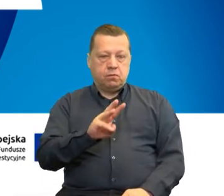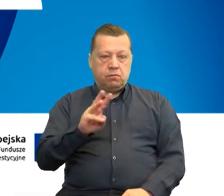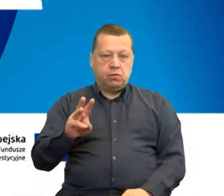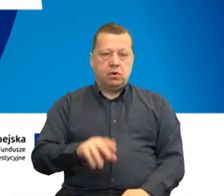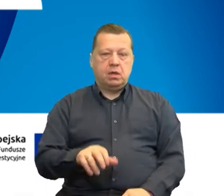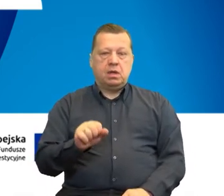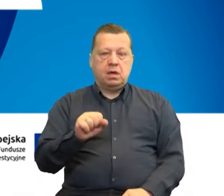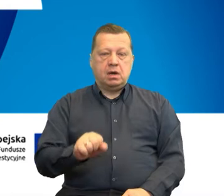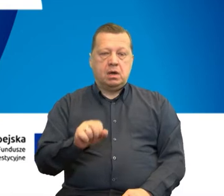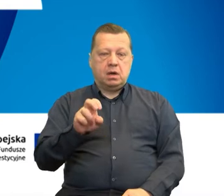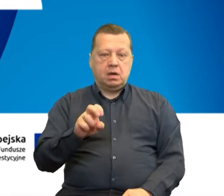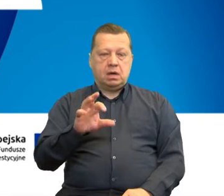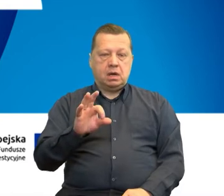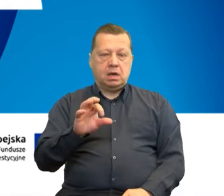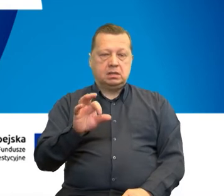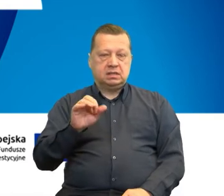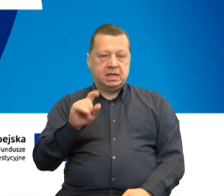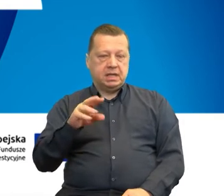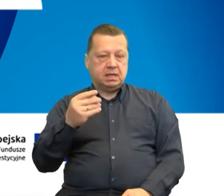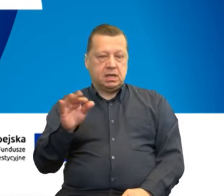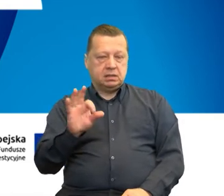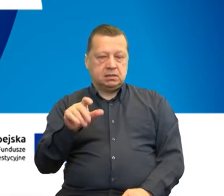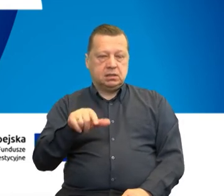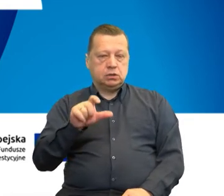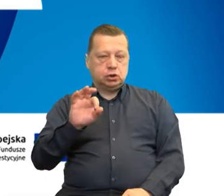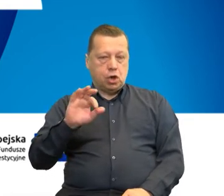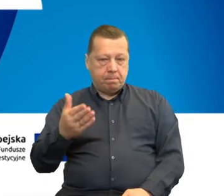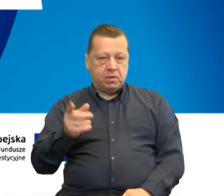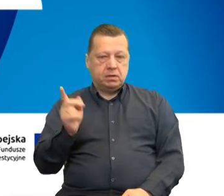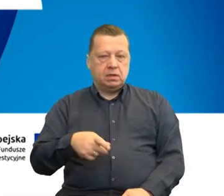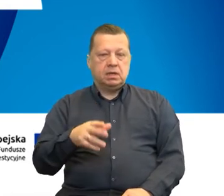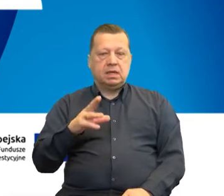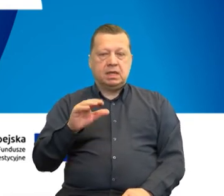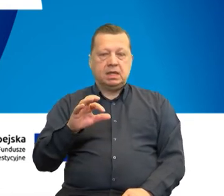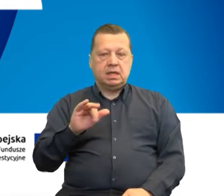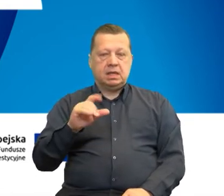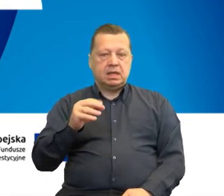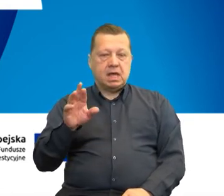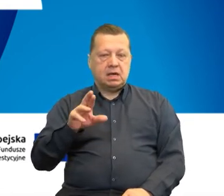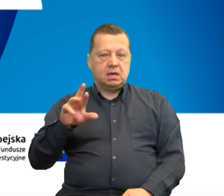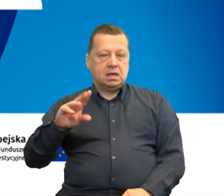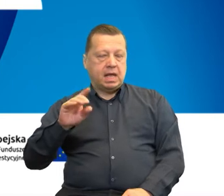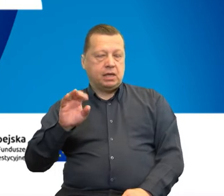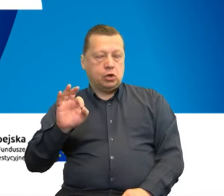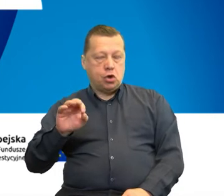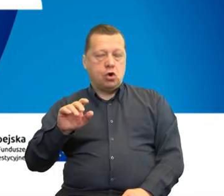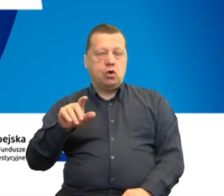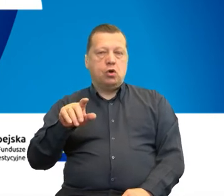.ahaslides.com .com łamane przez